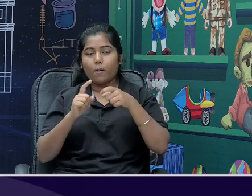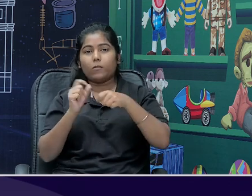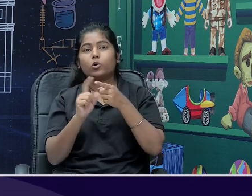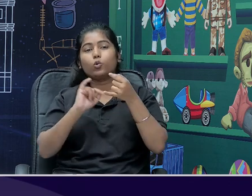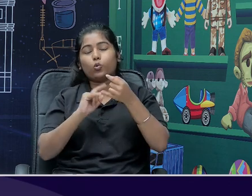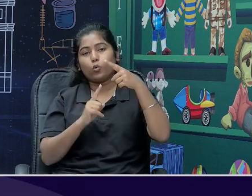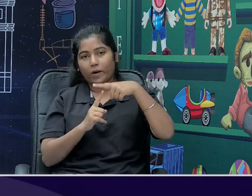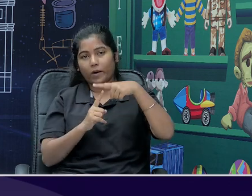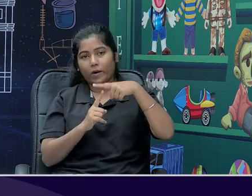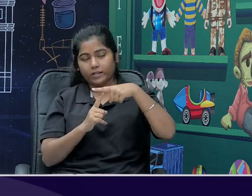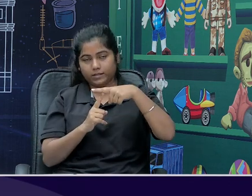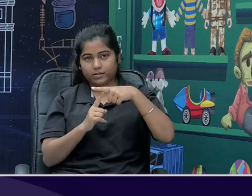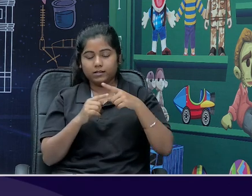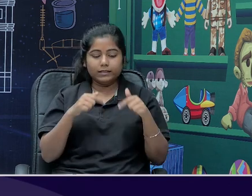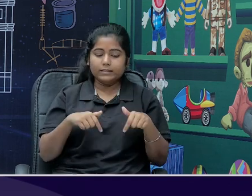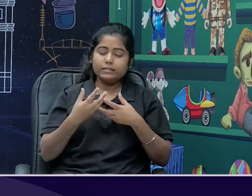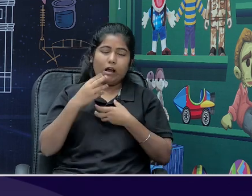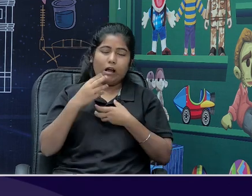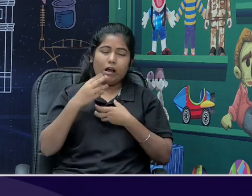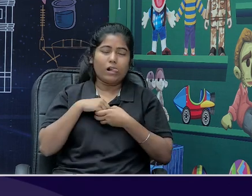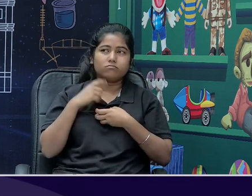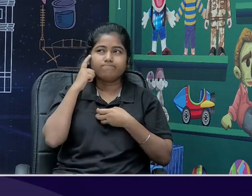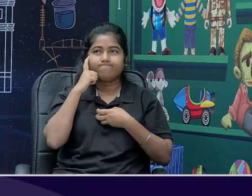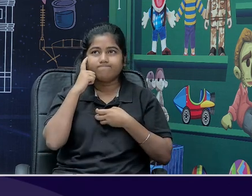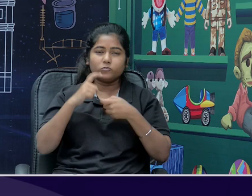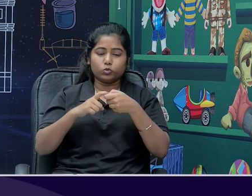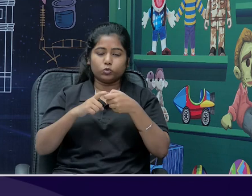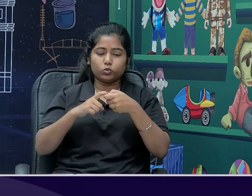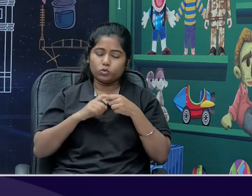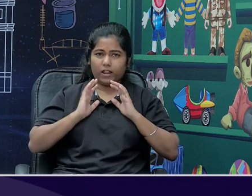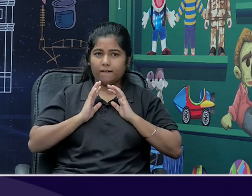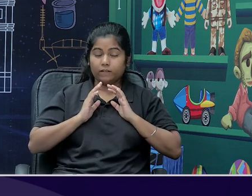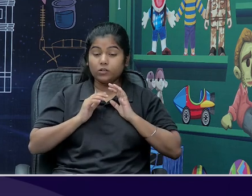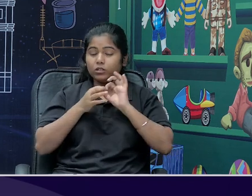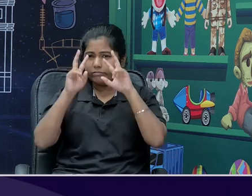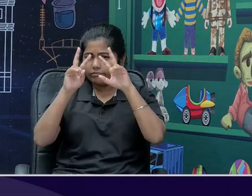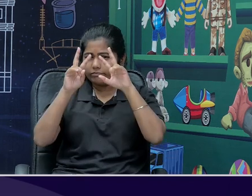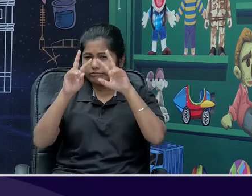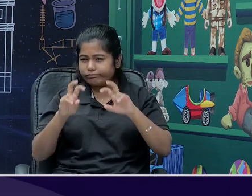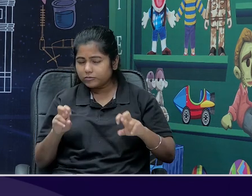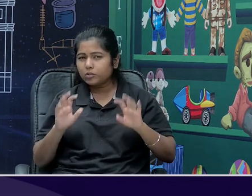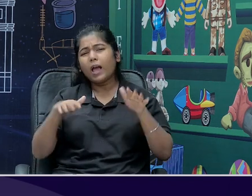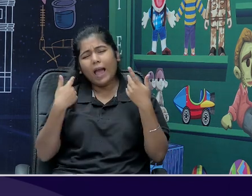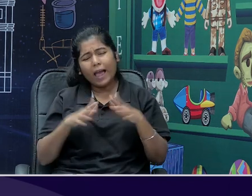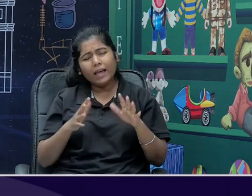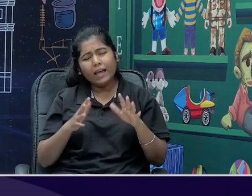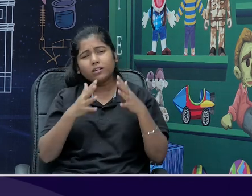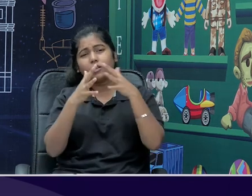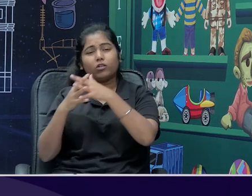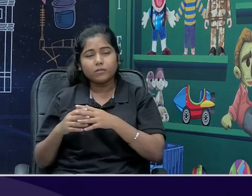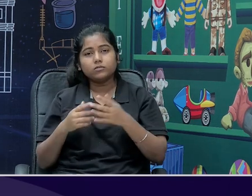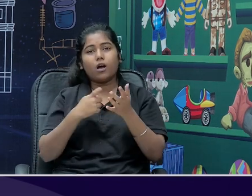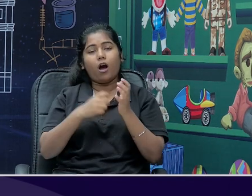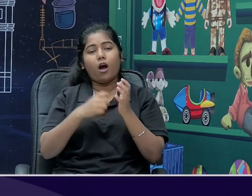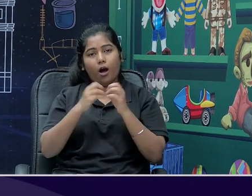के एक उसके मन में प्रश्न है उसके साथ वेब साइट को देख रहा है जाहे वो railways की website देखे आर